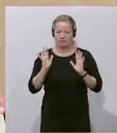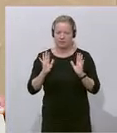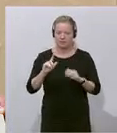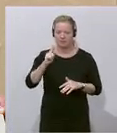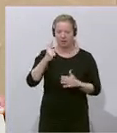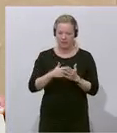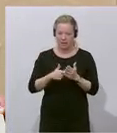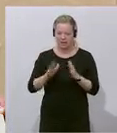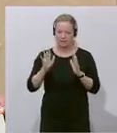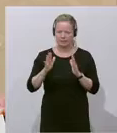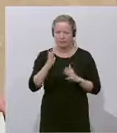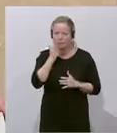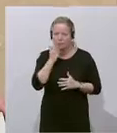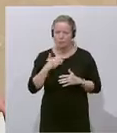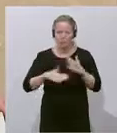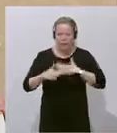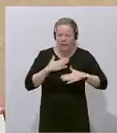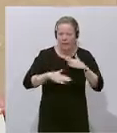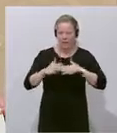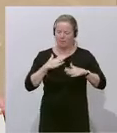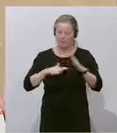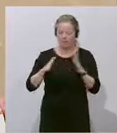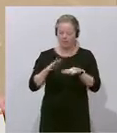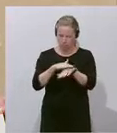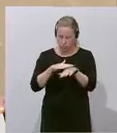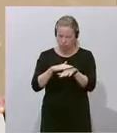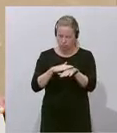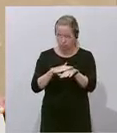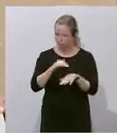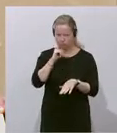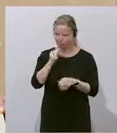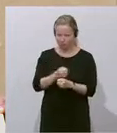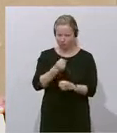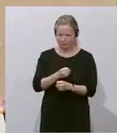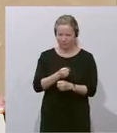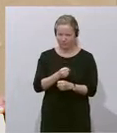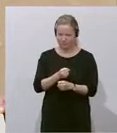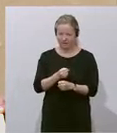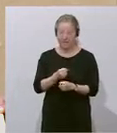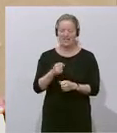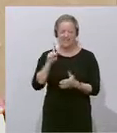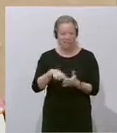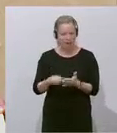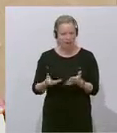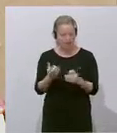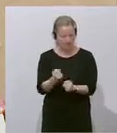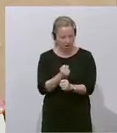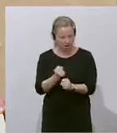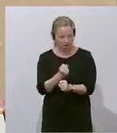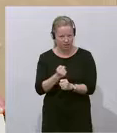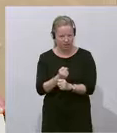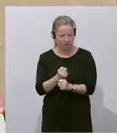zweites Mal, das ist uns entsetzlich unangenehm, wir entschuldigen uns. Diesmal nicht. Diesmal